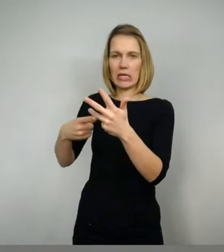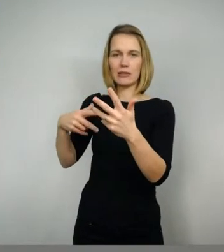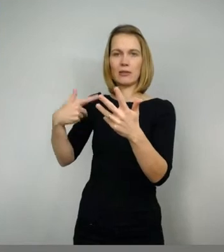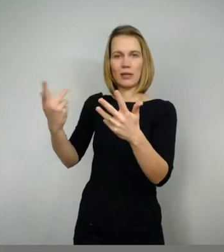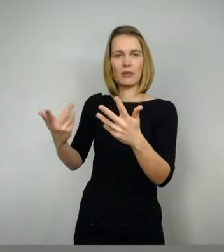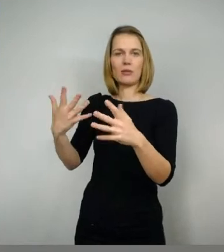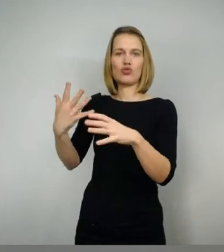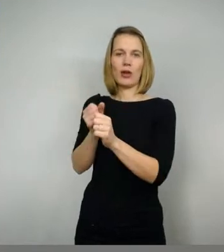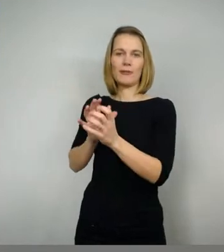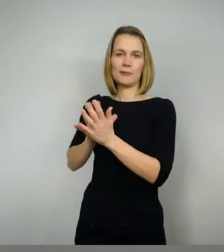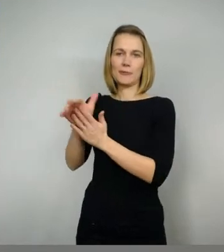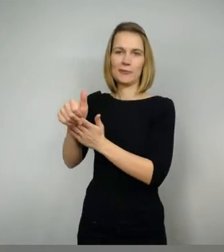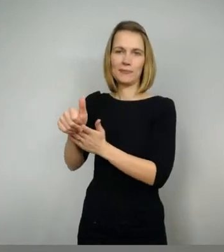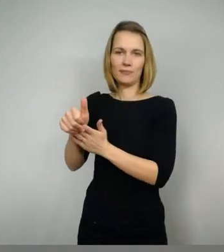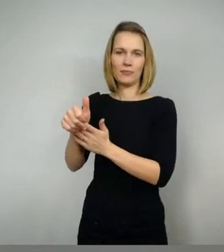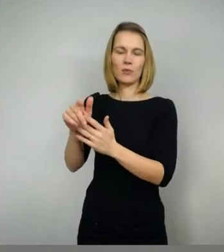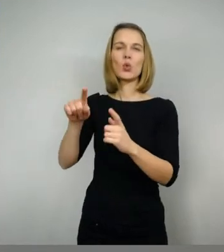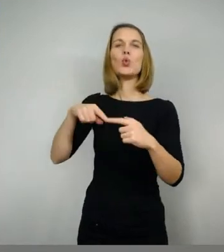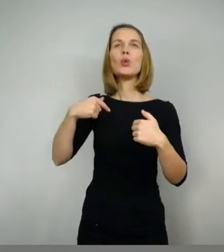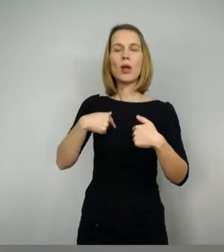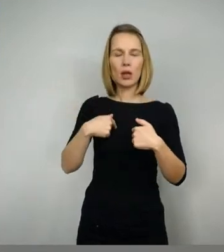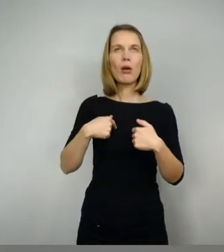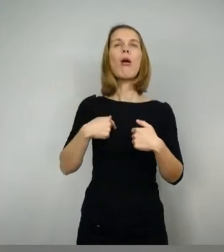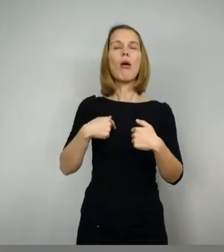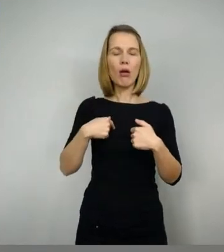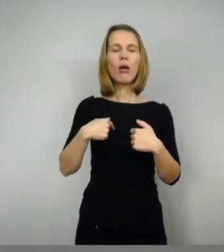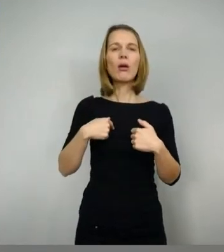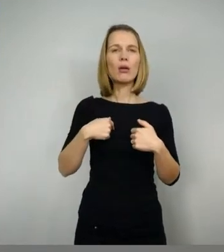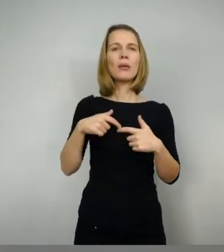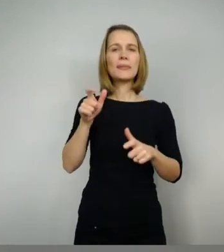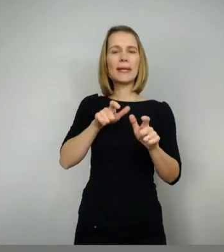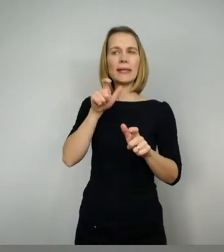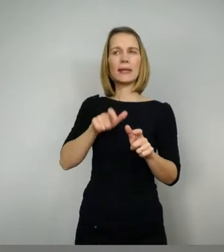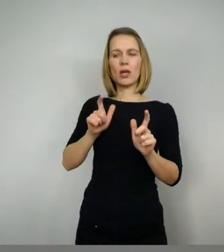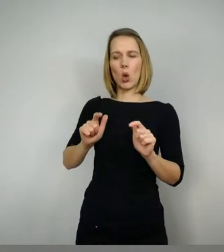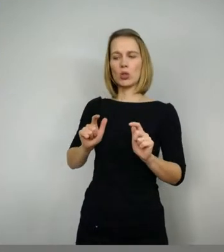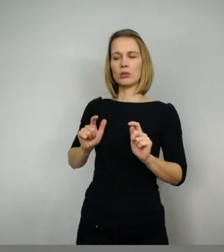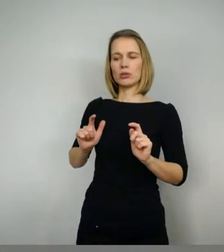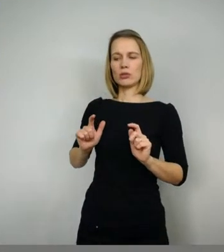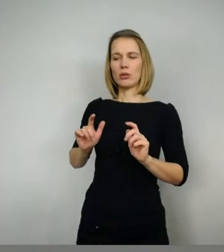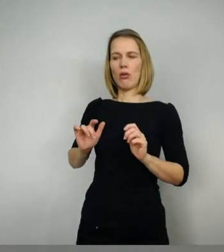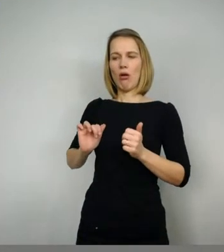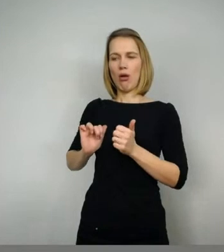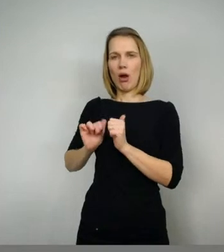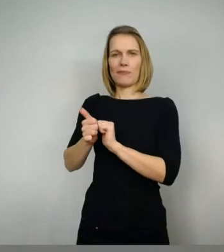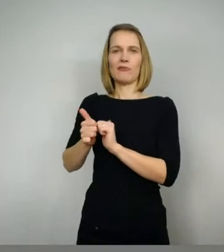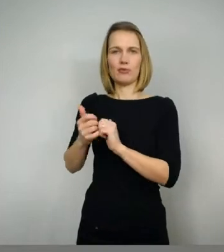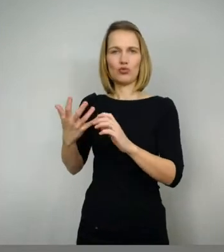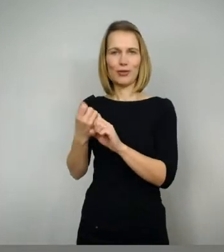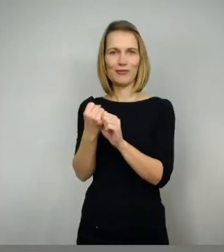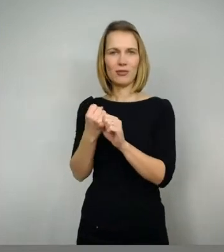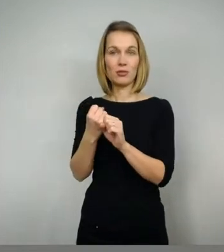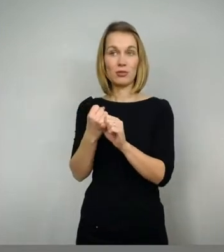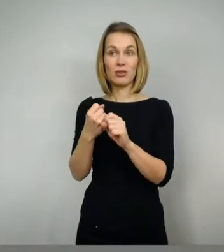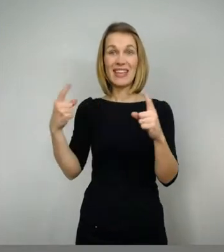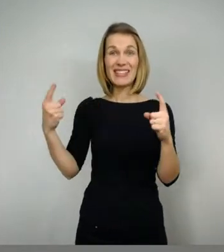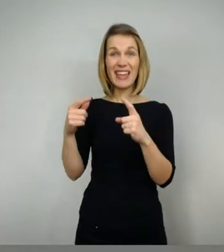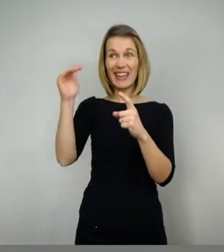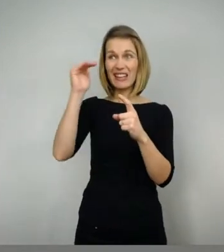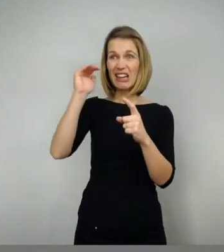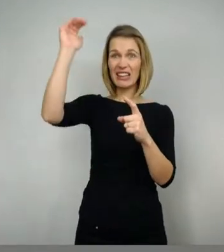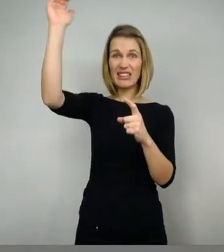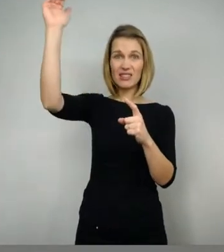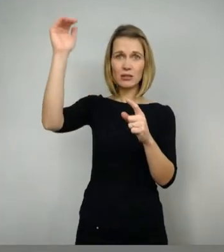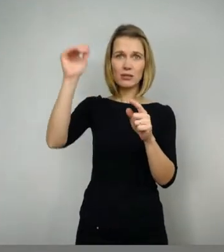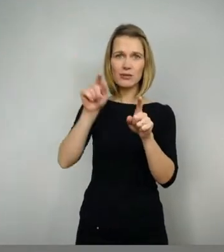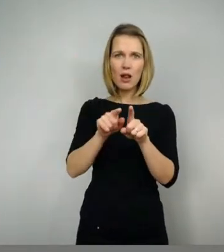ist. Und erst dann kann Dietrich auch gegen Laurin dann gewinnen. Auch gegen die Riesen hat er manchmal Probleme. Ich habe es schon vorhin